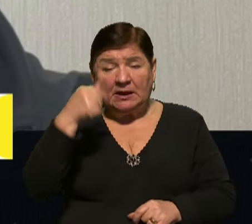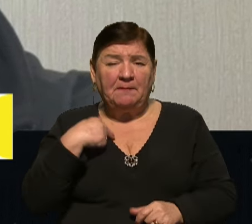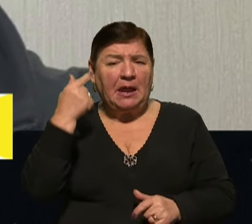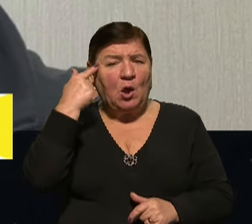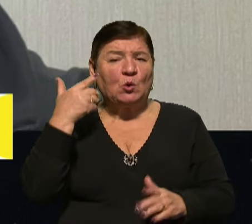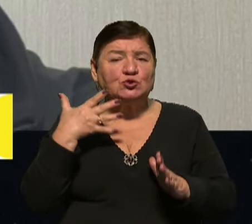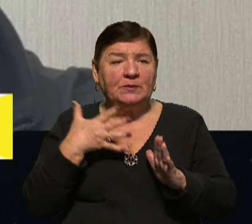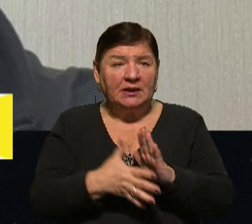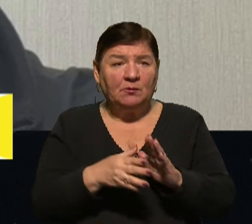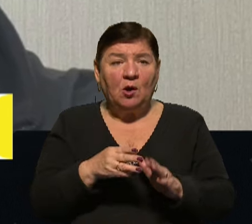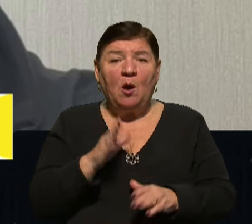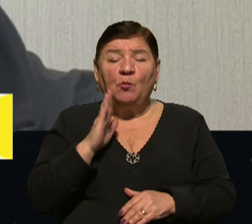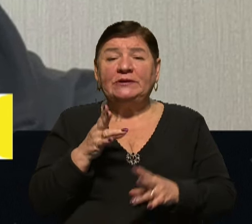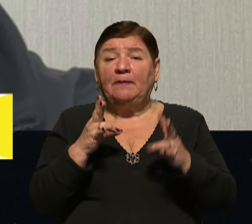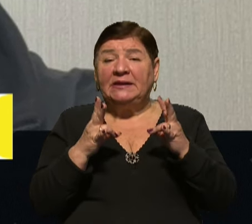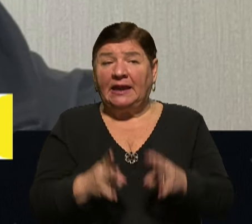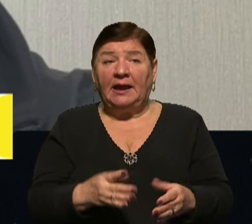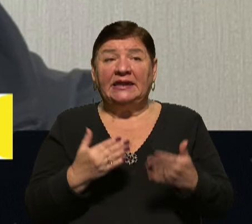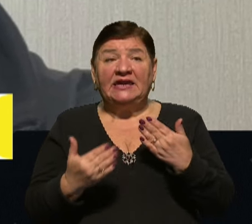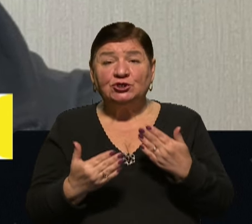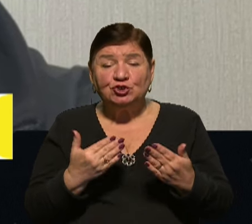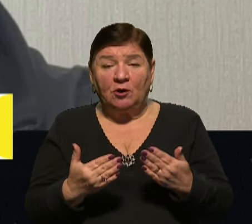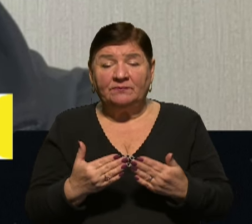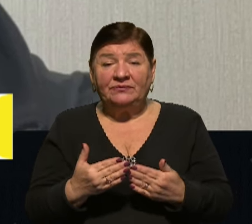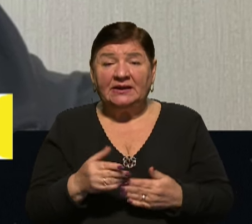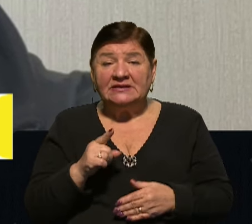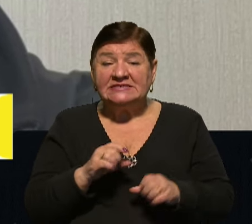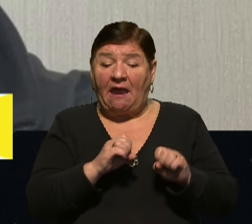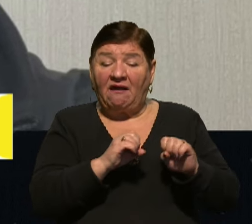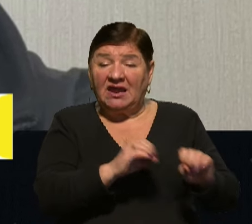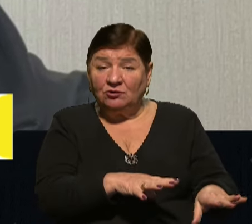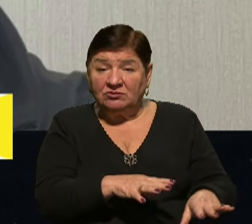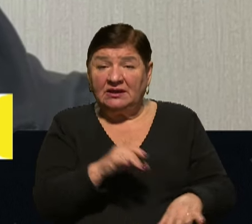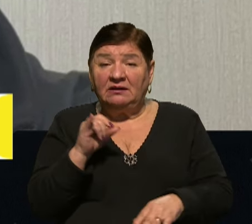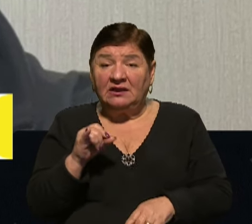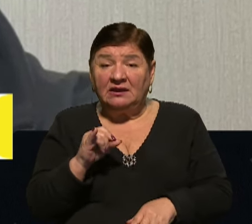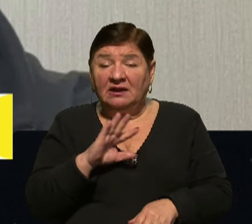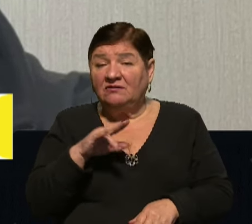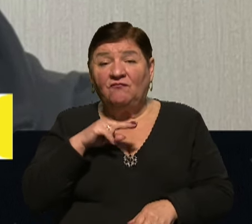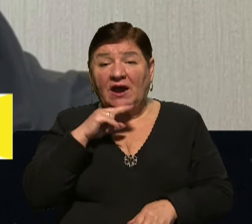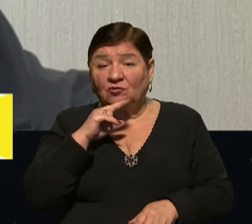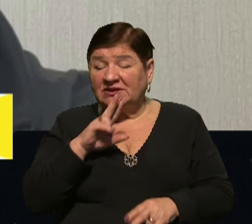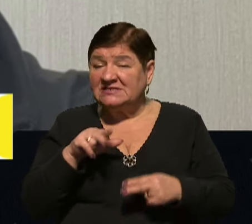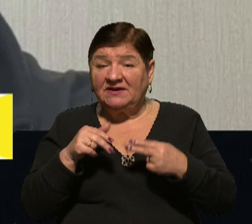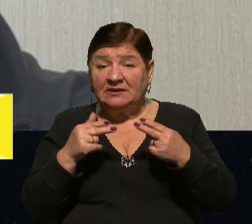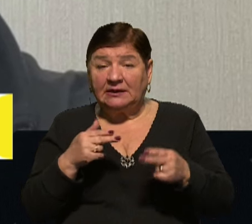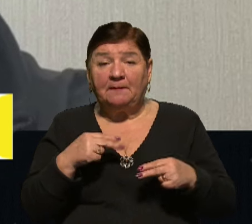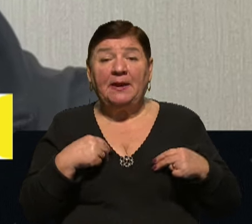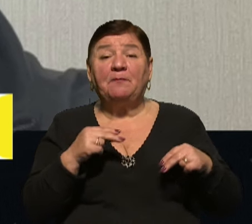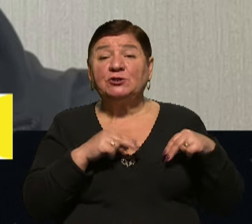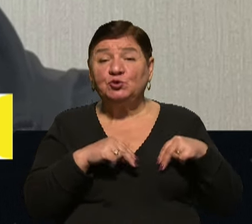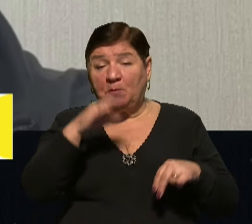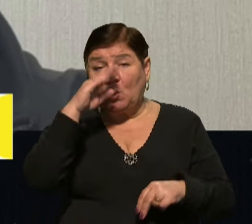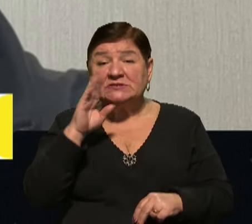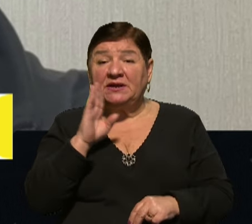що буде біда, якщо це кинути і не звертати на це уваги. Працюємо з батьками